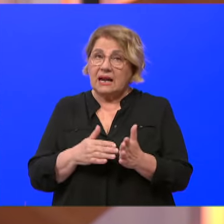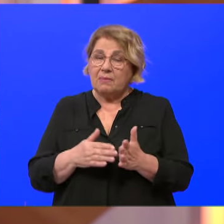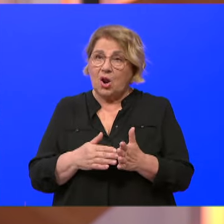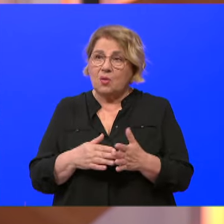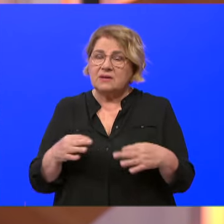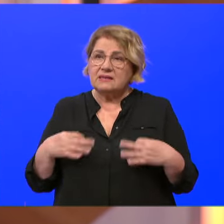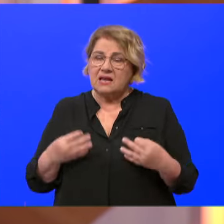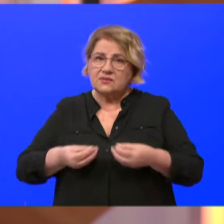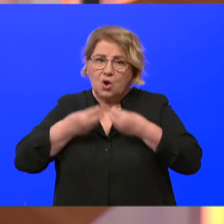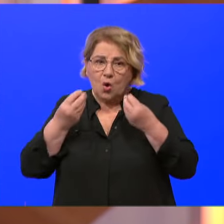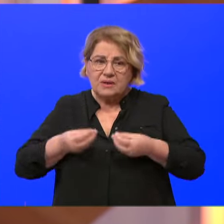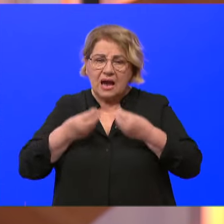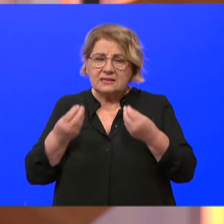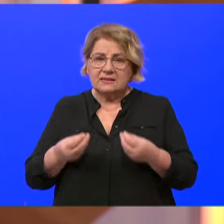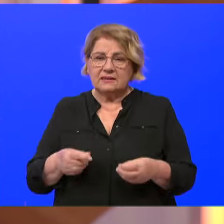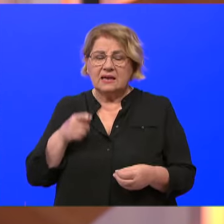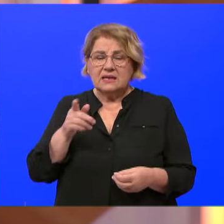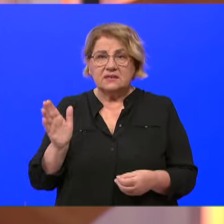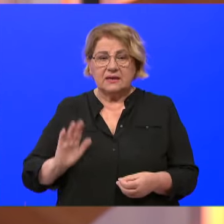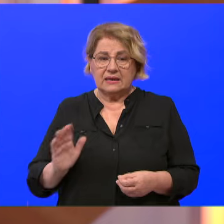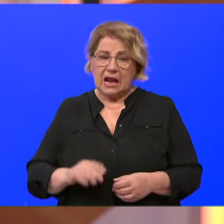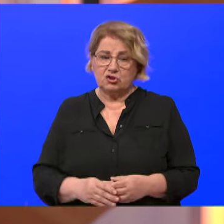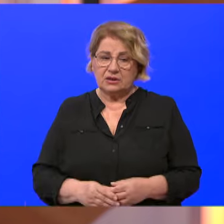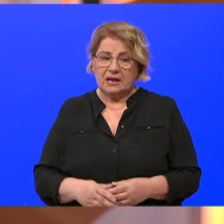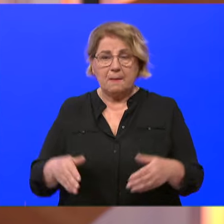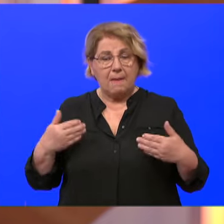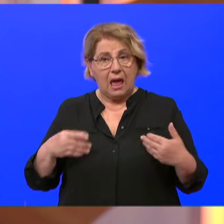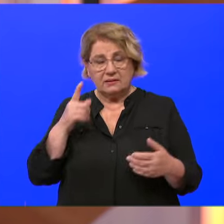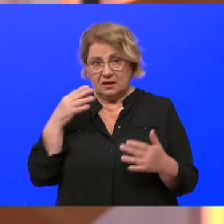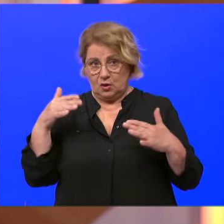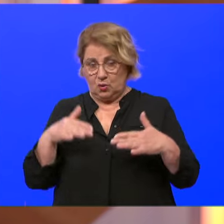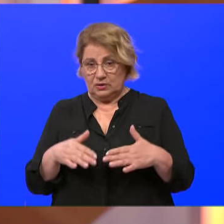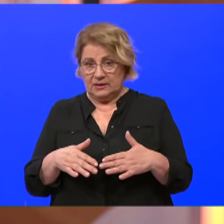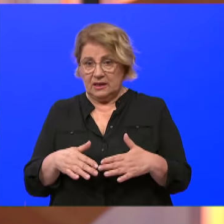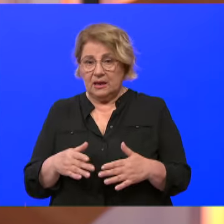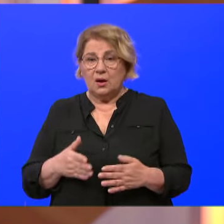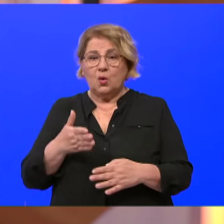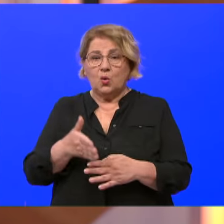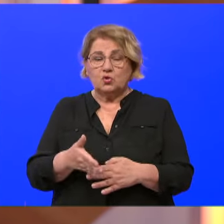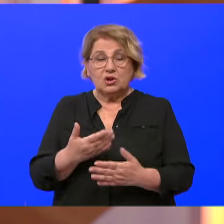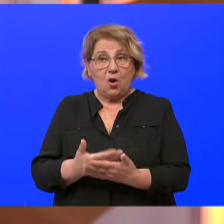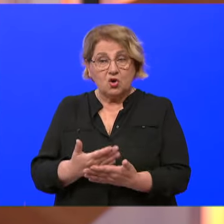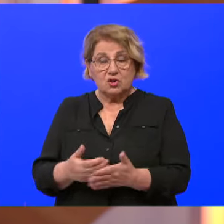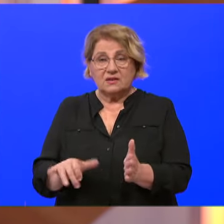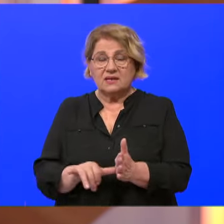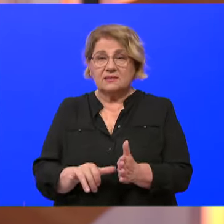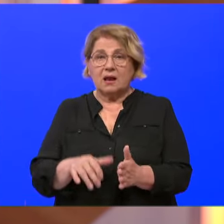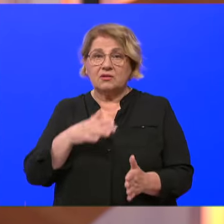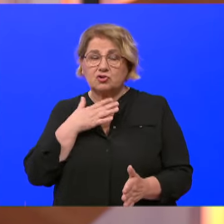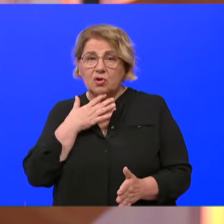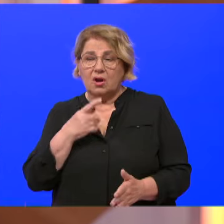naših Ligaša, građana, mladih ljudi, znači ući i u osnovne i srednje škole,